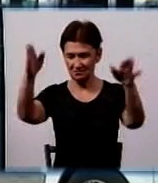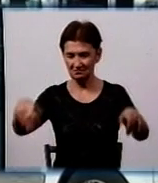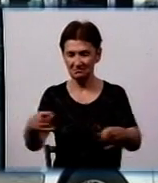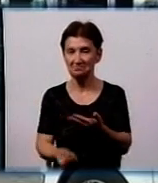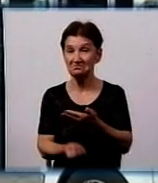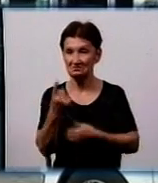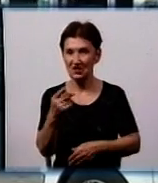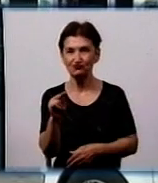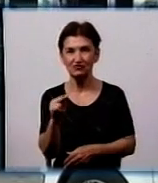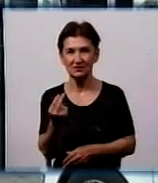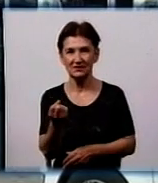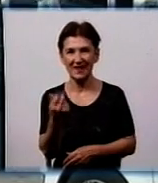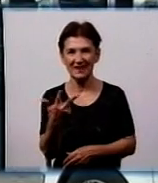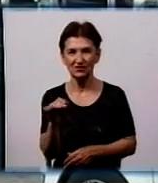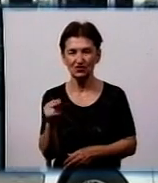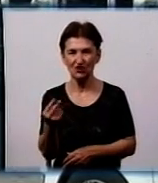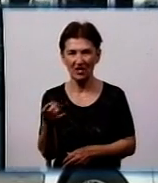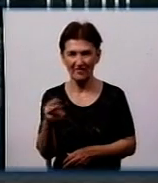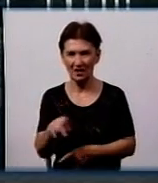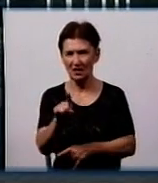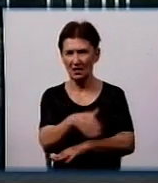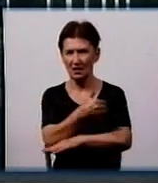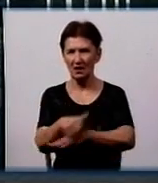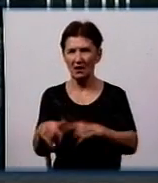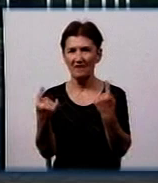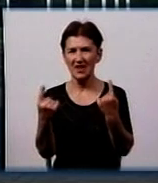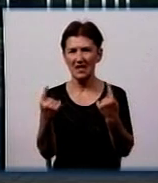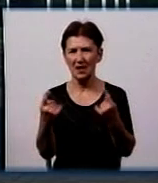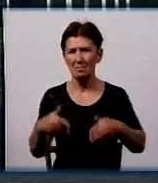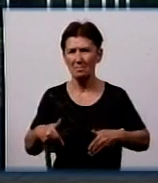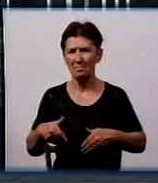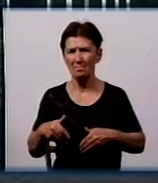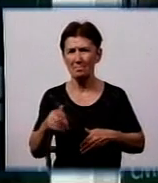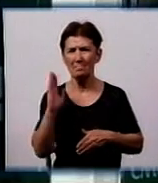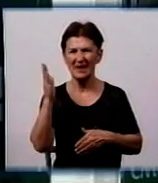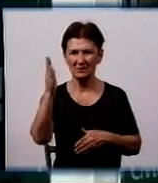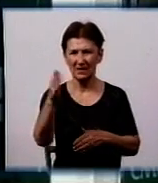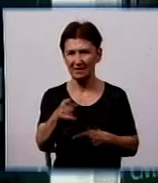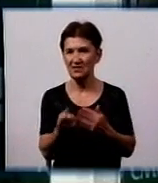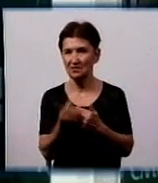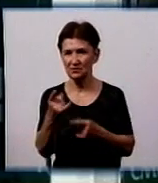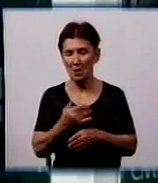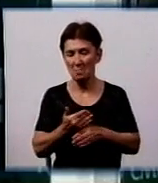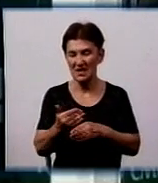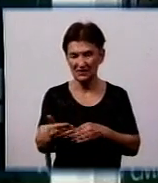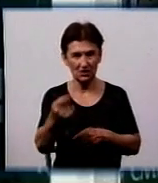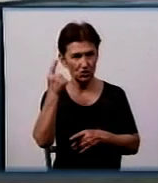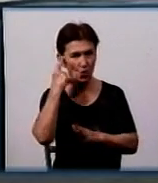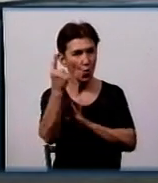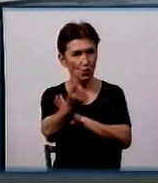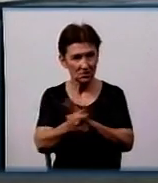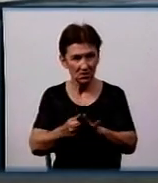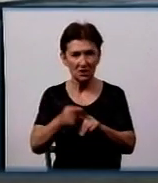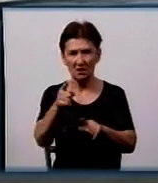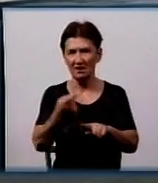13 червня на газоні біля будинку за адресою вулиця Велика Перспективна, 12. Пізніше стало відомо, що торговельний павільйон в цьому